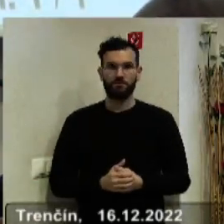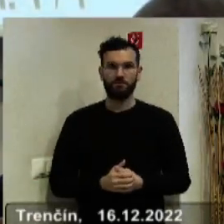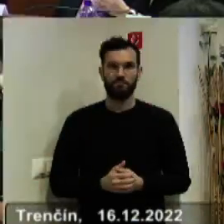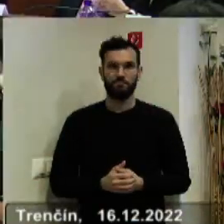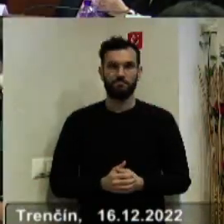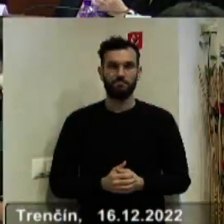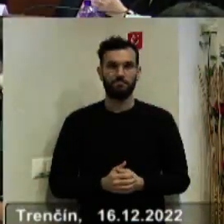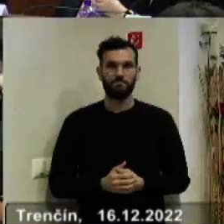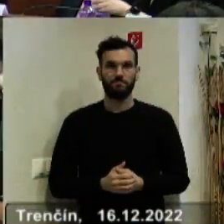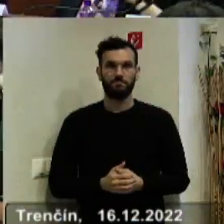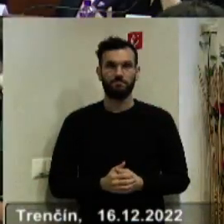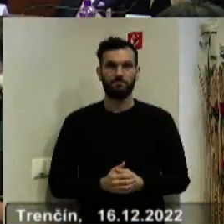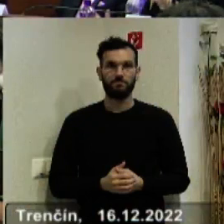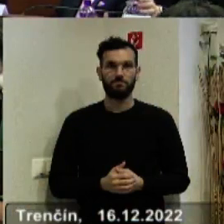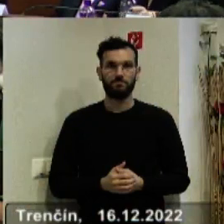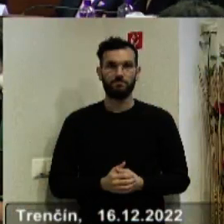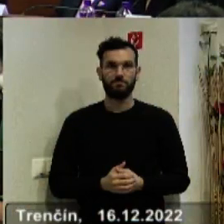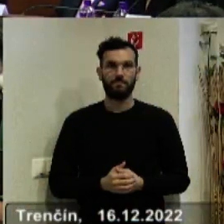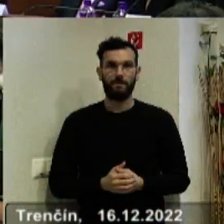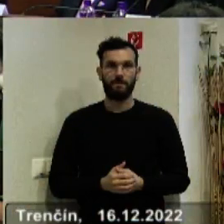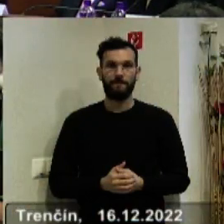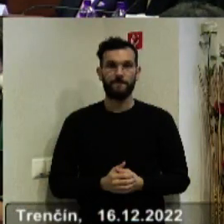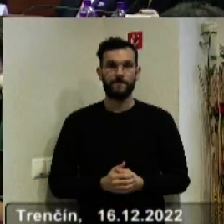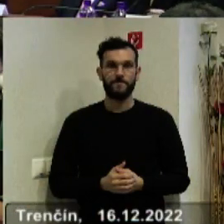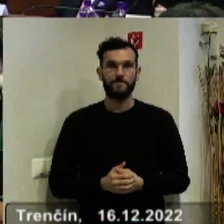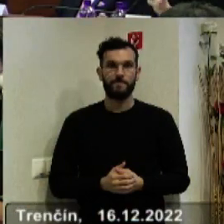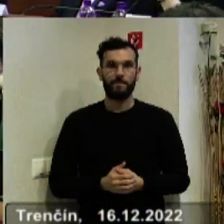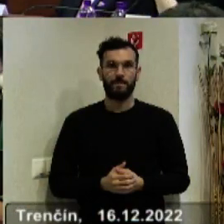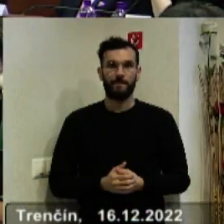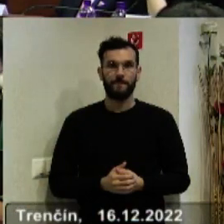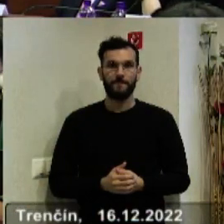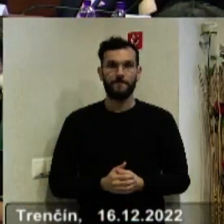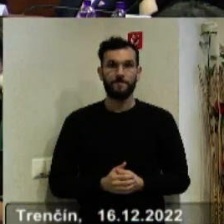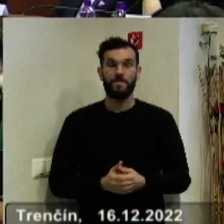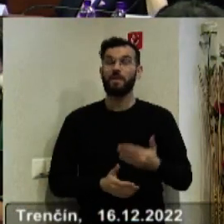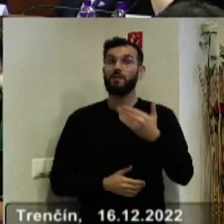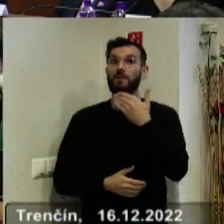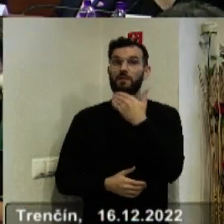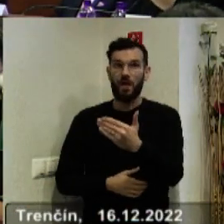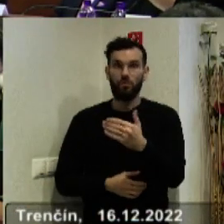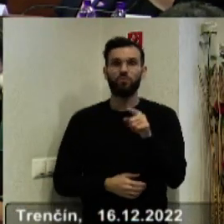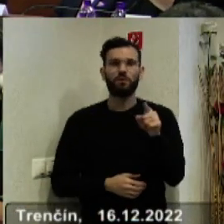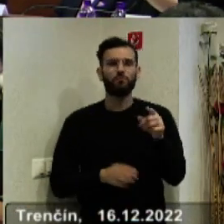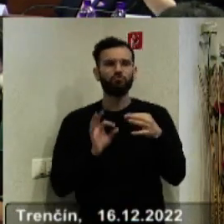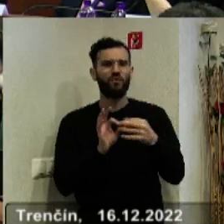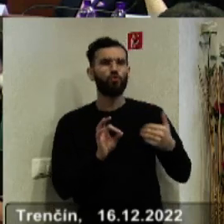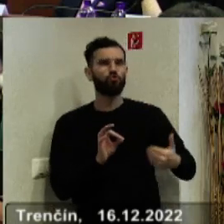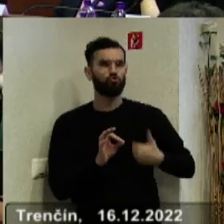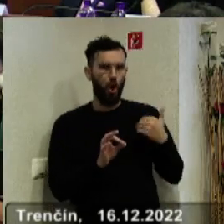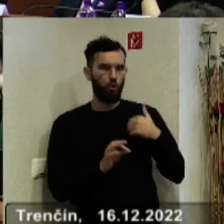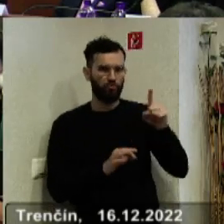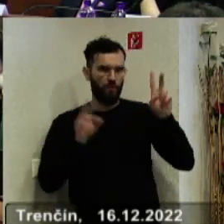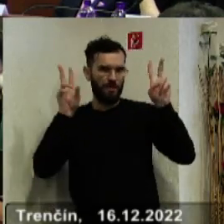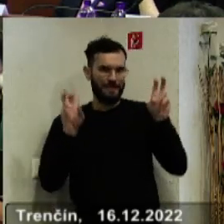Ďakujem pekne. Ešte Norika. Ana Richarda s faktickou, nech sa páči. Ďakujem. Napríklad v školstve sme sa